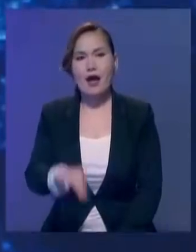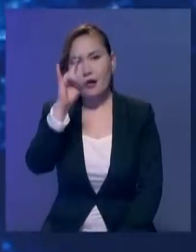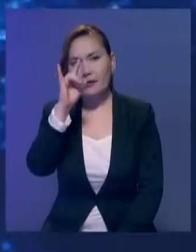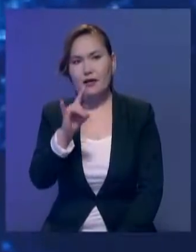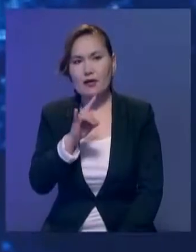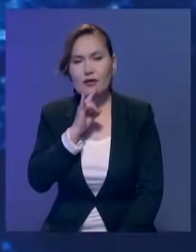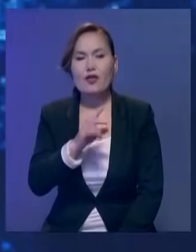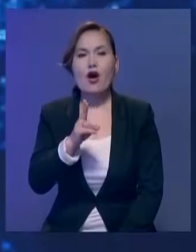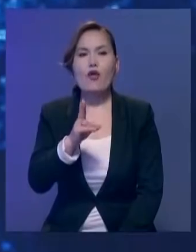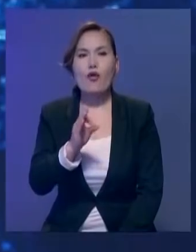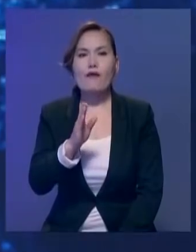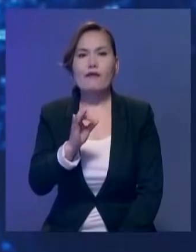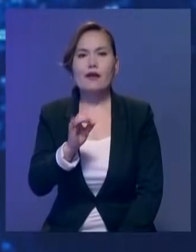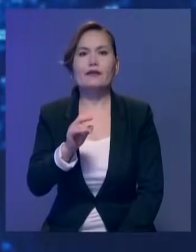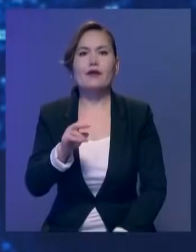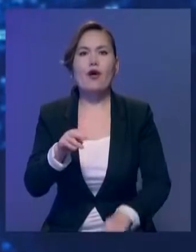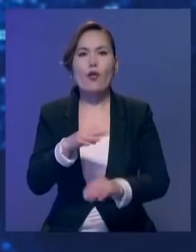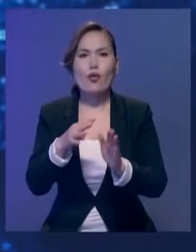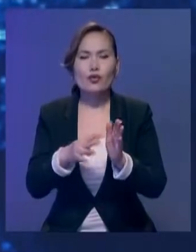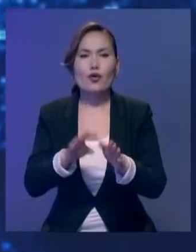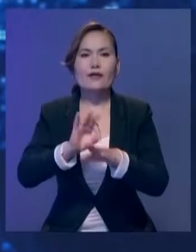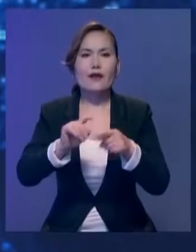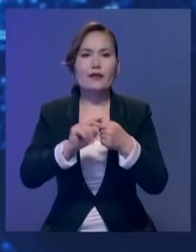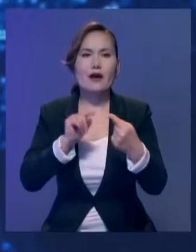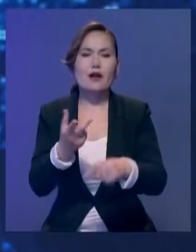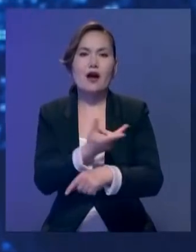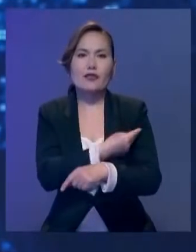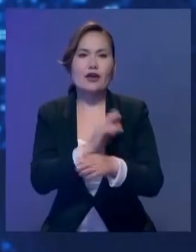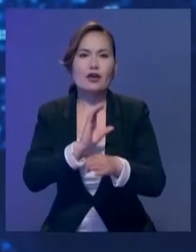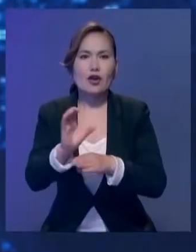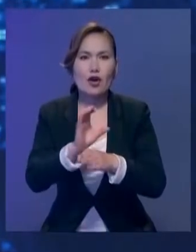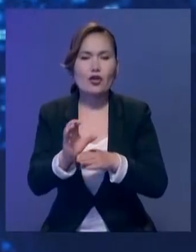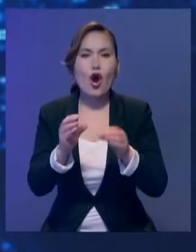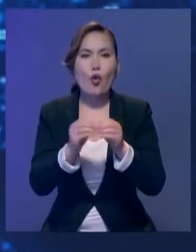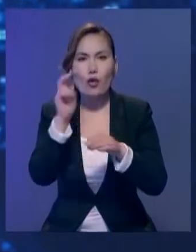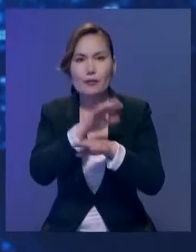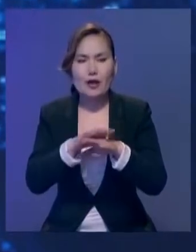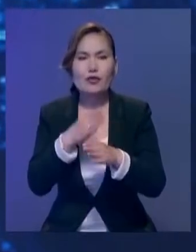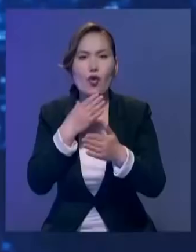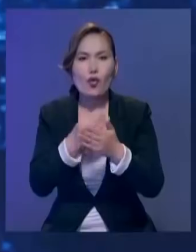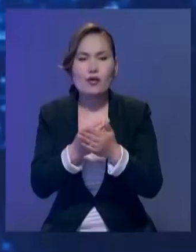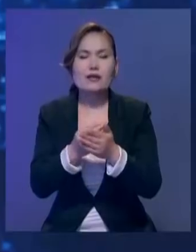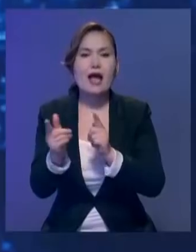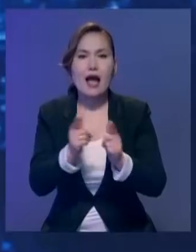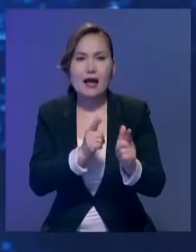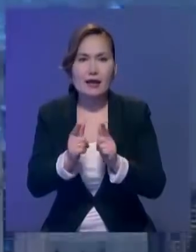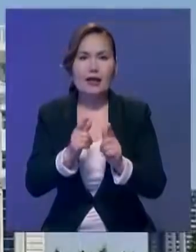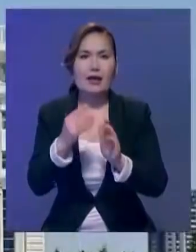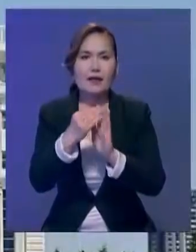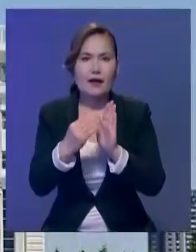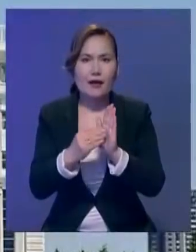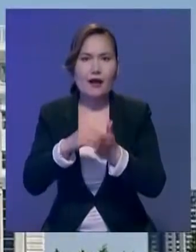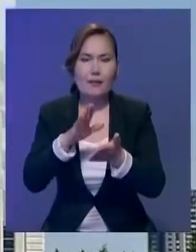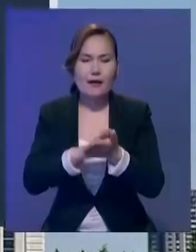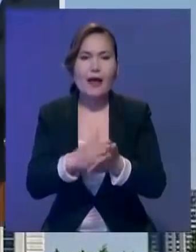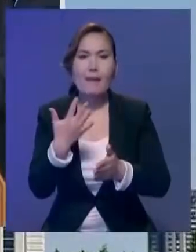Еліміз COVID-19 үндетіне қарсы вакцина шығарған 10 мемлекеттің және өз әзірлемелерін түркеген 5